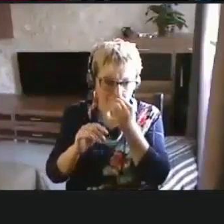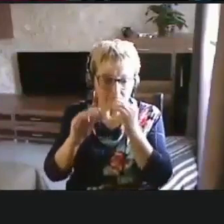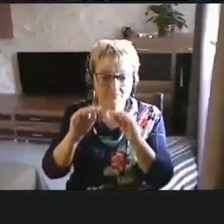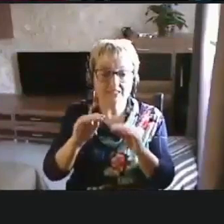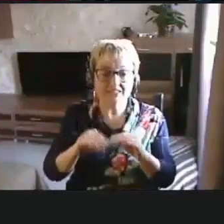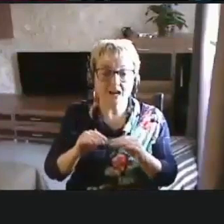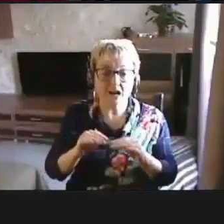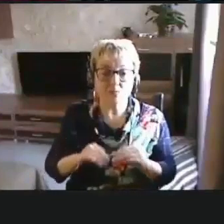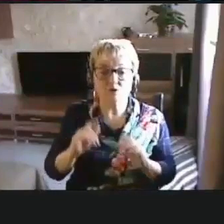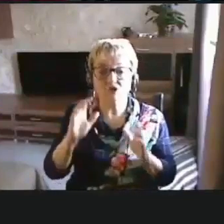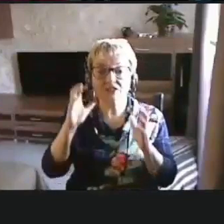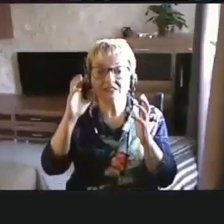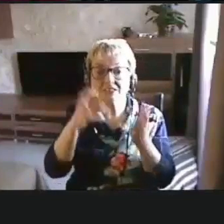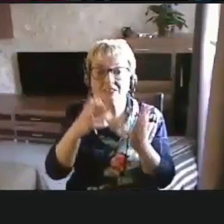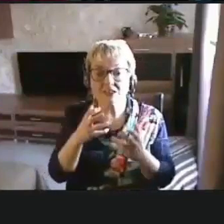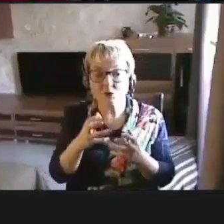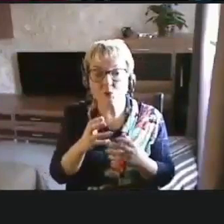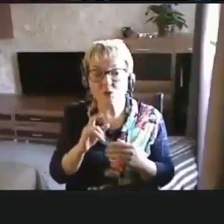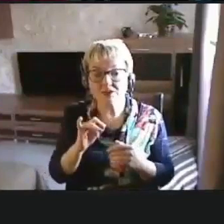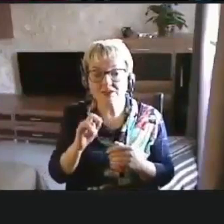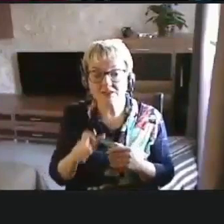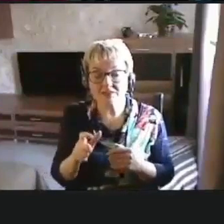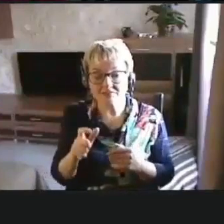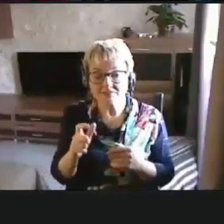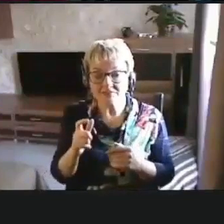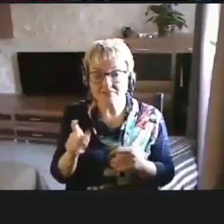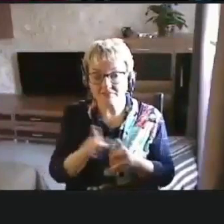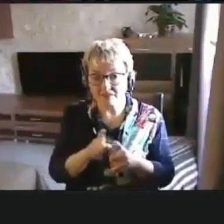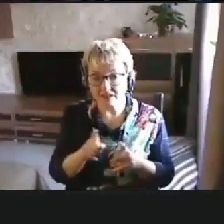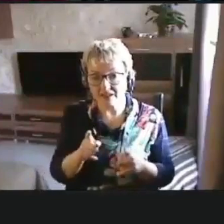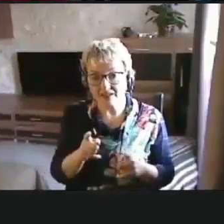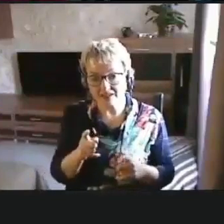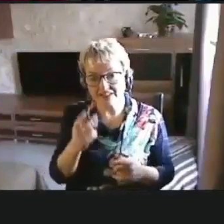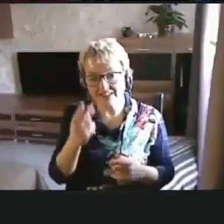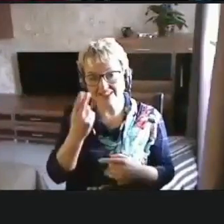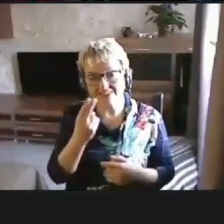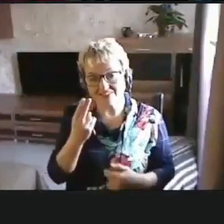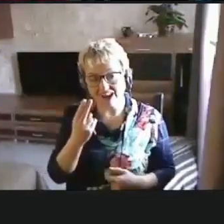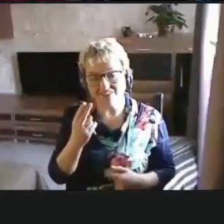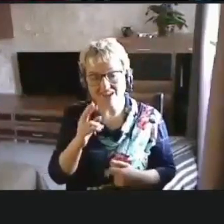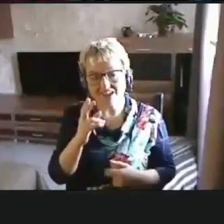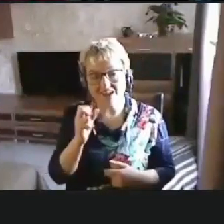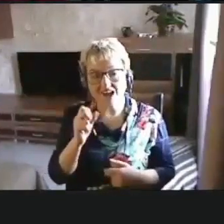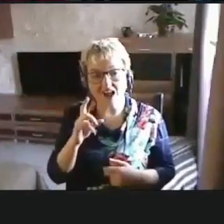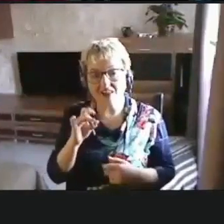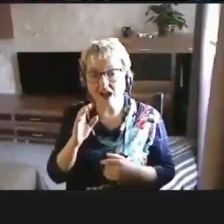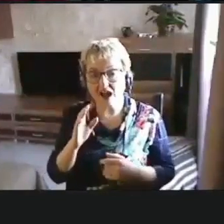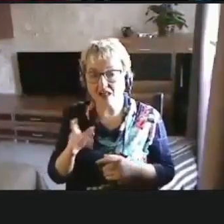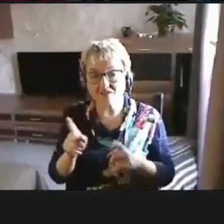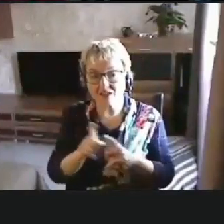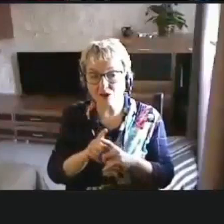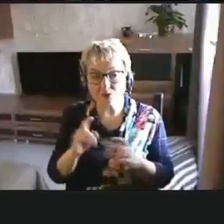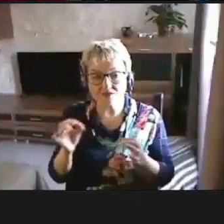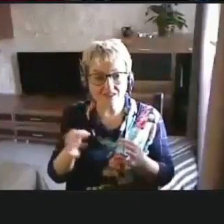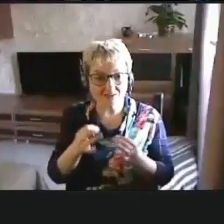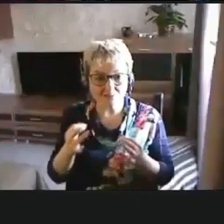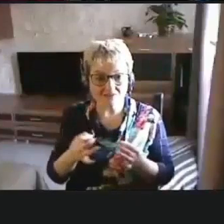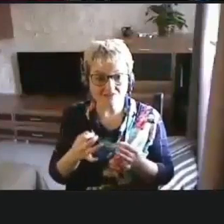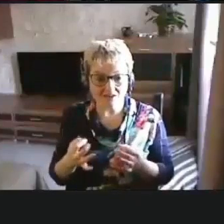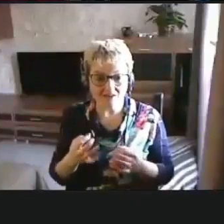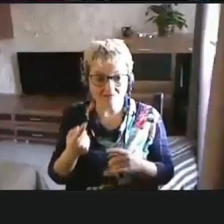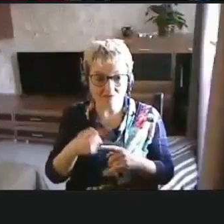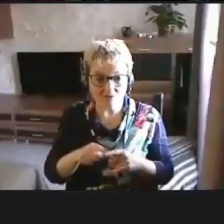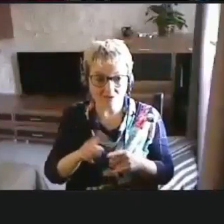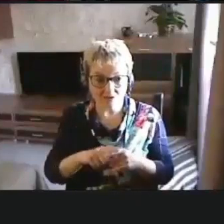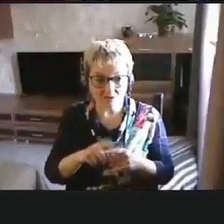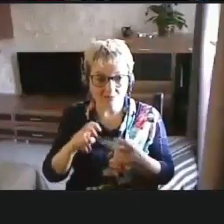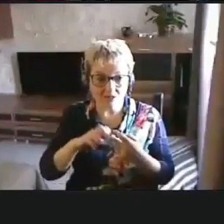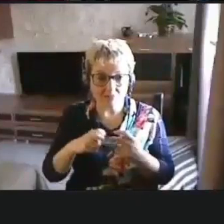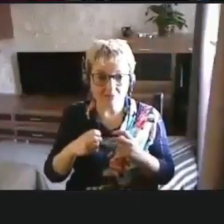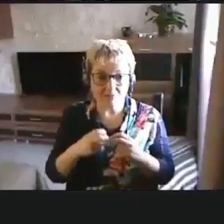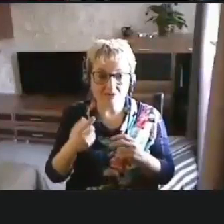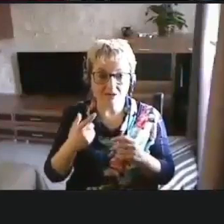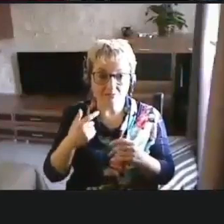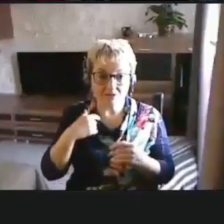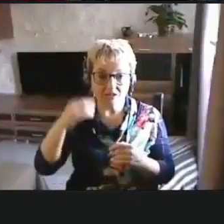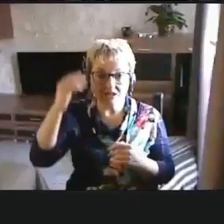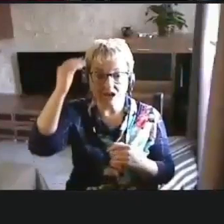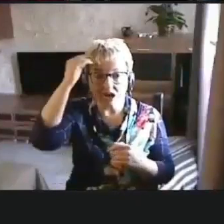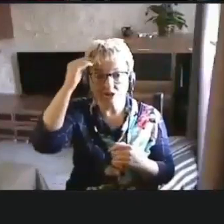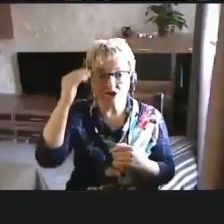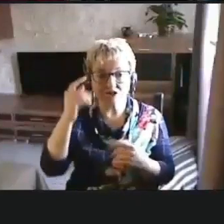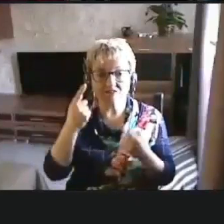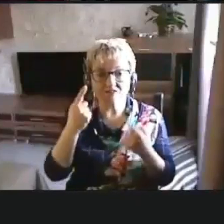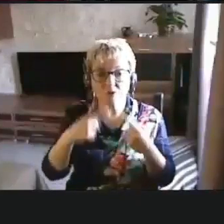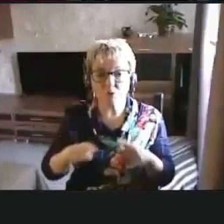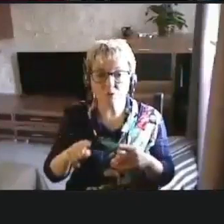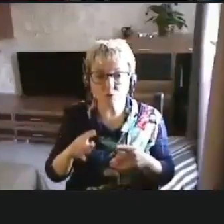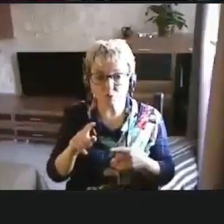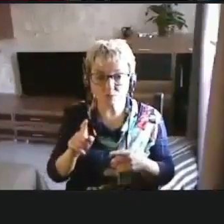серьезных, ну, таких вот цифровых каналов. Такого не бывает. Эта проблема, как мне кажется, в